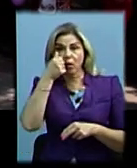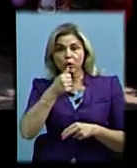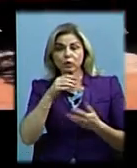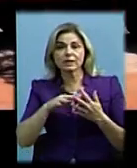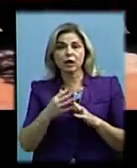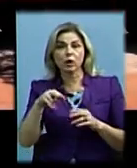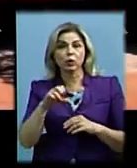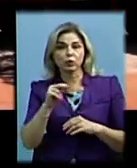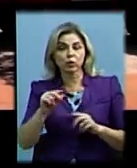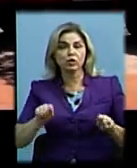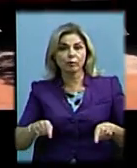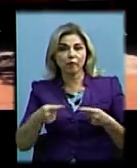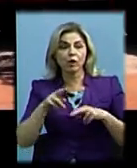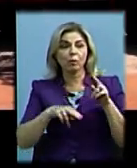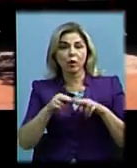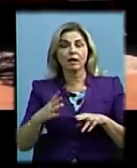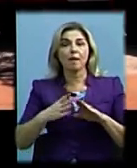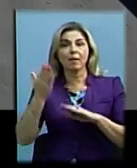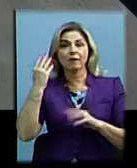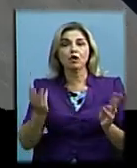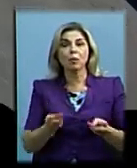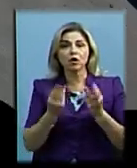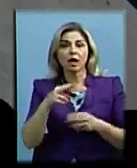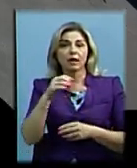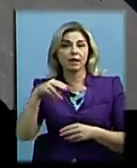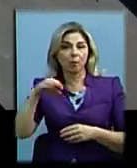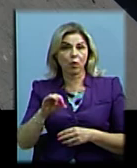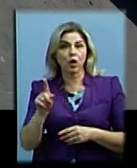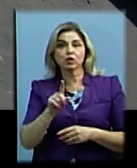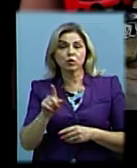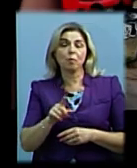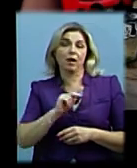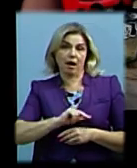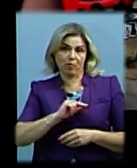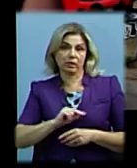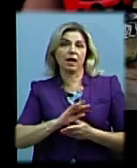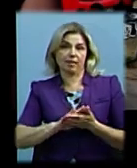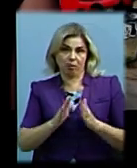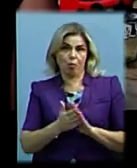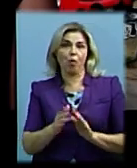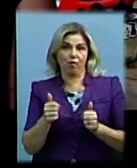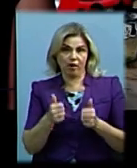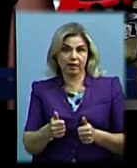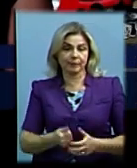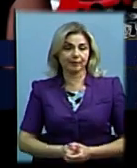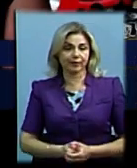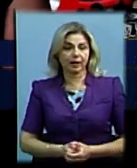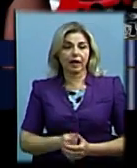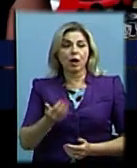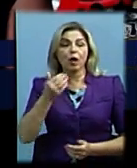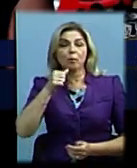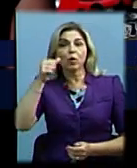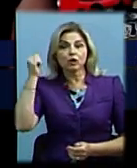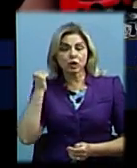відновили будівлю колишнього пожежного депо, аби вогнеборці працювали у належних умовах. В тому році ми працювали з